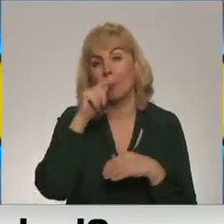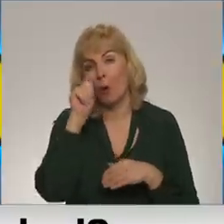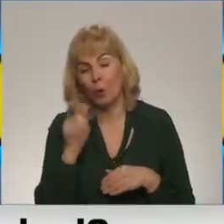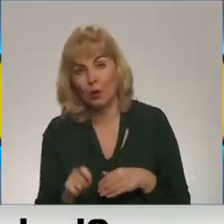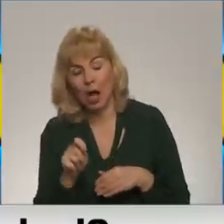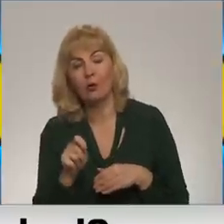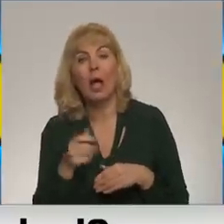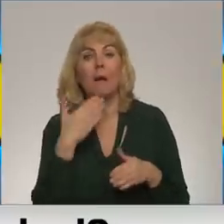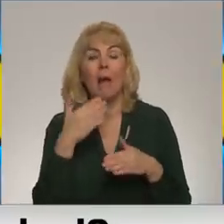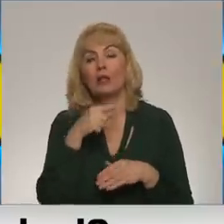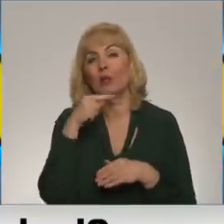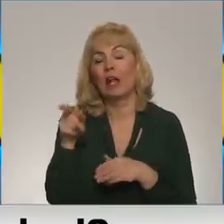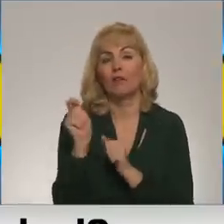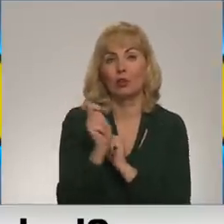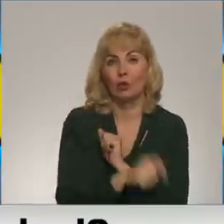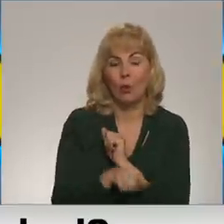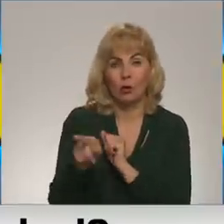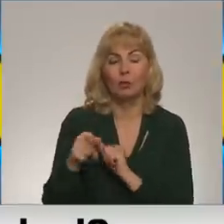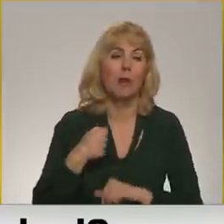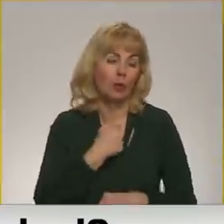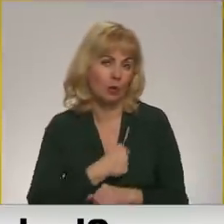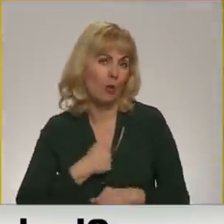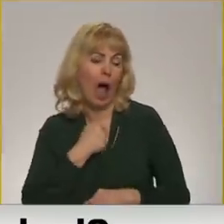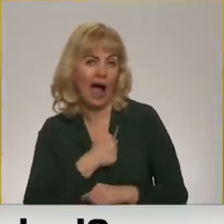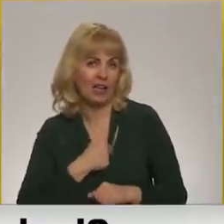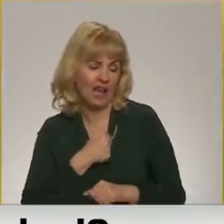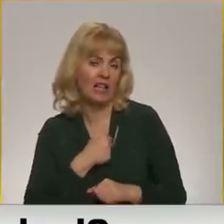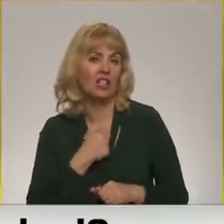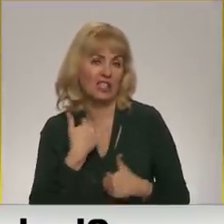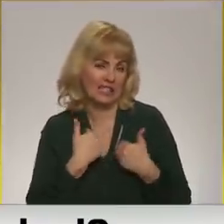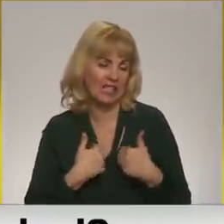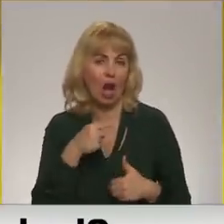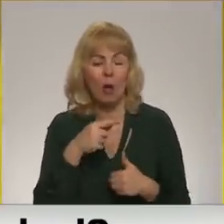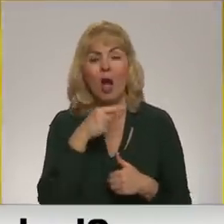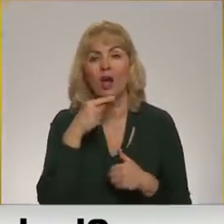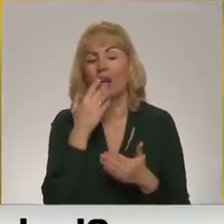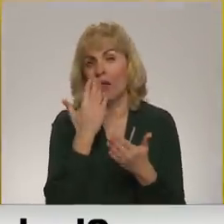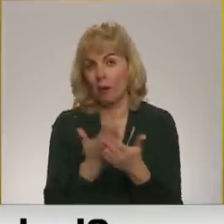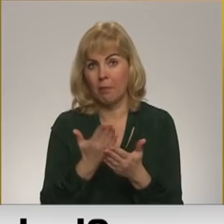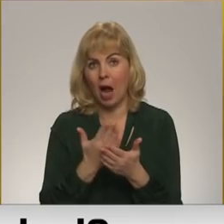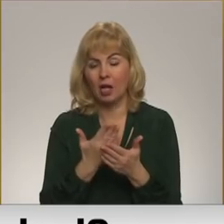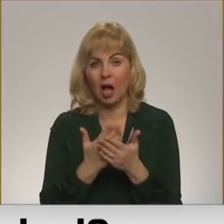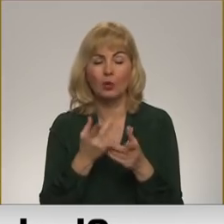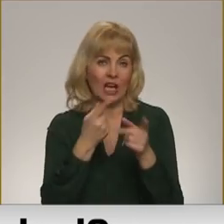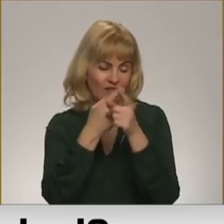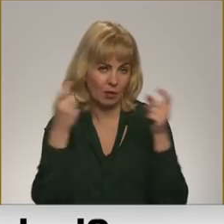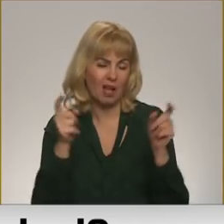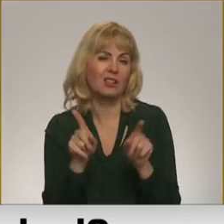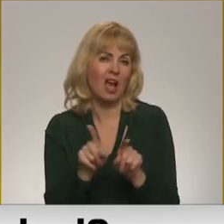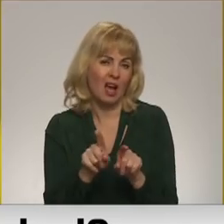Krieviju, mēģinot Krieviju sūdīt par šo agresiju nežēlīgo. Krievija izvērš ļoti tādu intensīvu informācijas kāru.